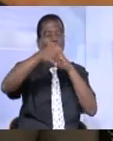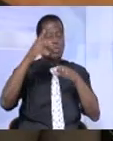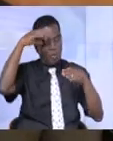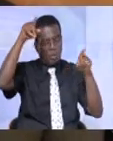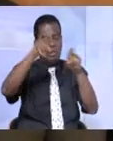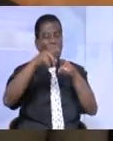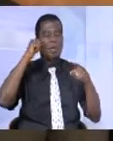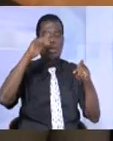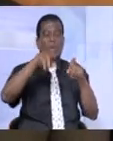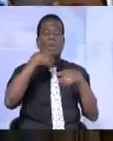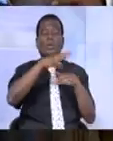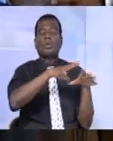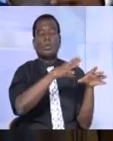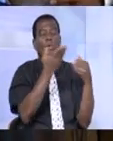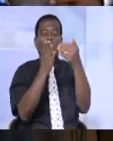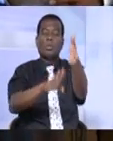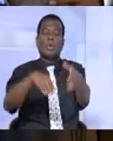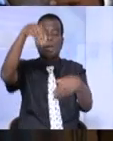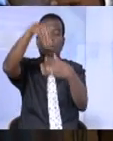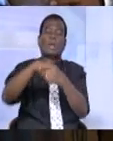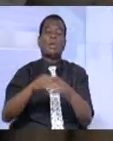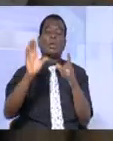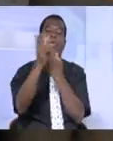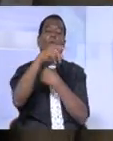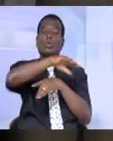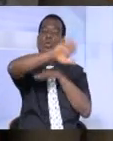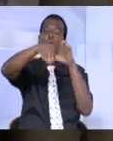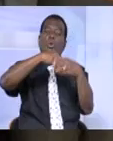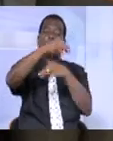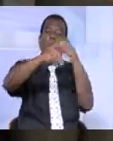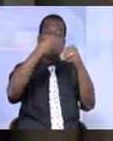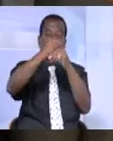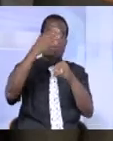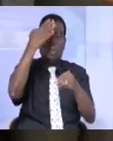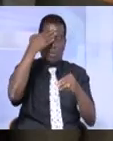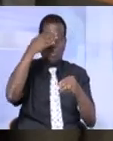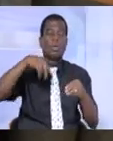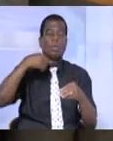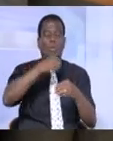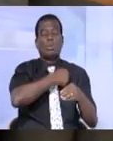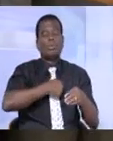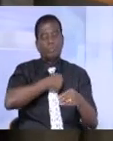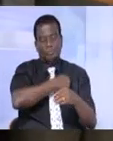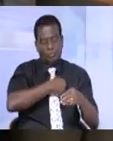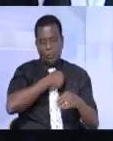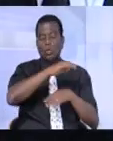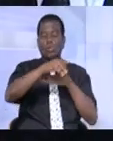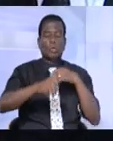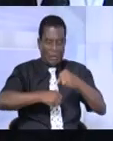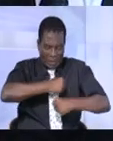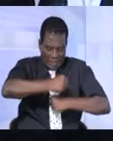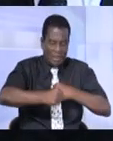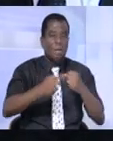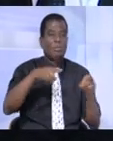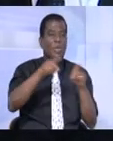et soeurs qui nous ont quittés dans des conditions que tout le monde connaît. Nous compatissons à toutes les souffrances qu connues les familles. Et